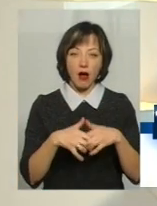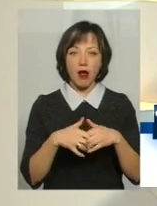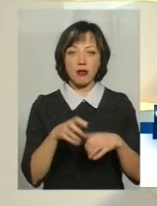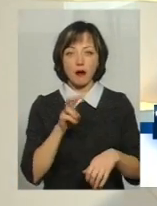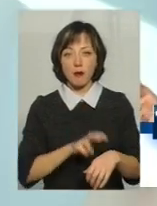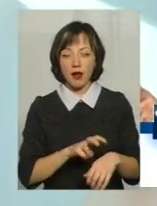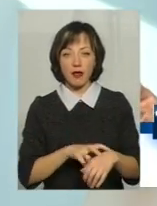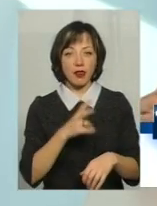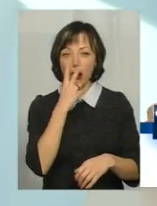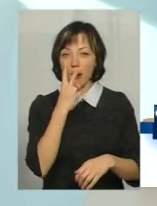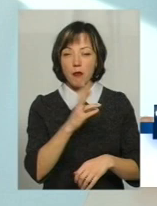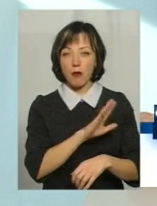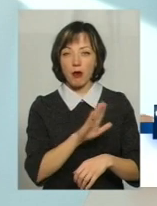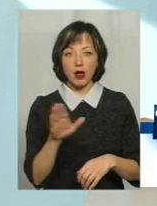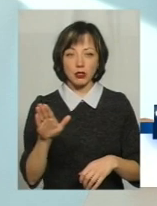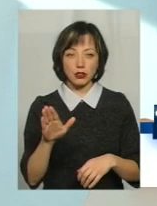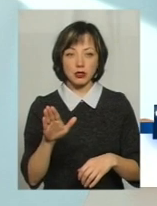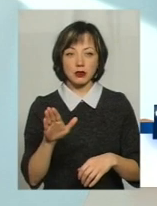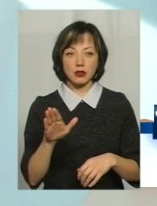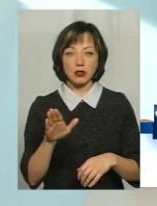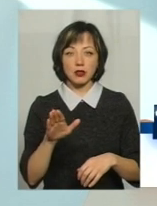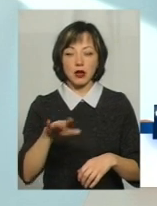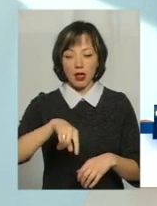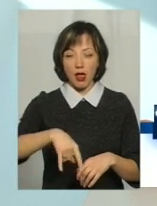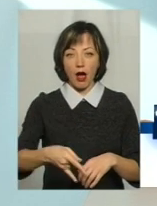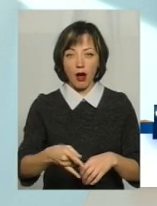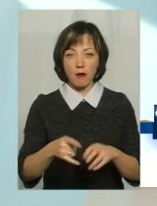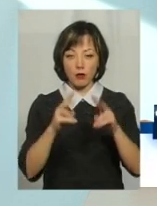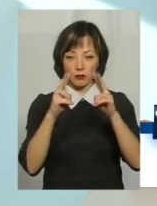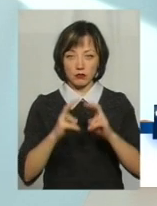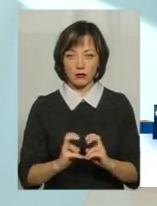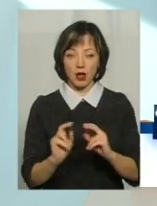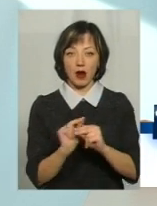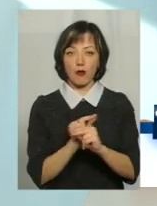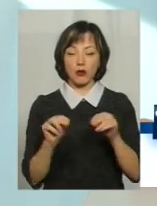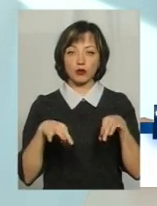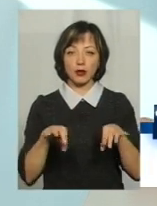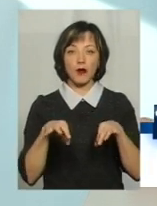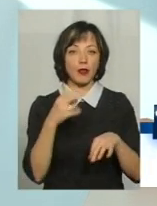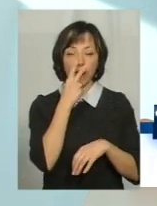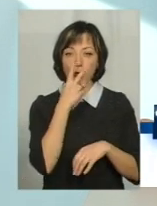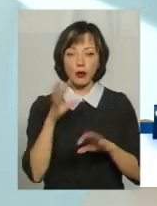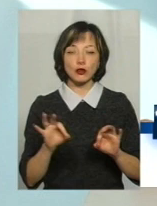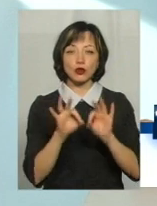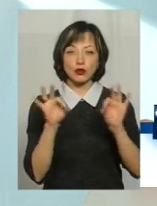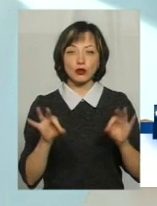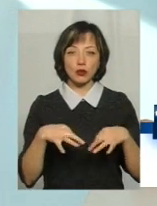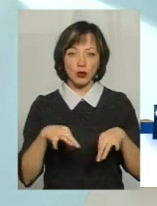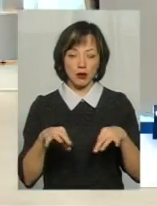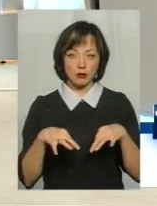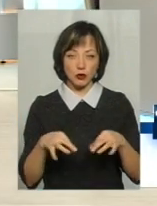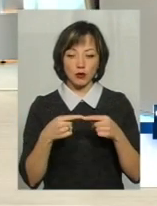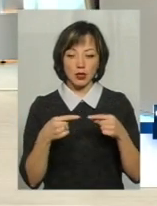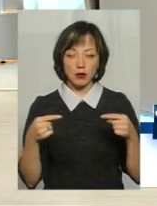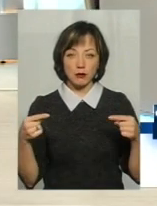медіка, не побачили яму для ремонту, для огляду транспортних засобів, не побачили жодного транспортного засобу.